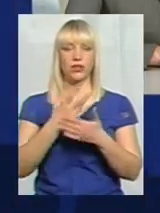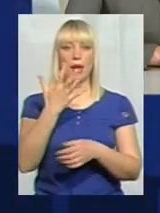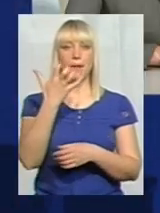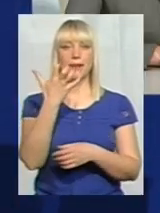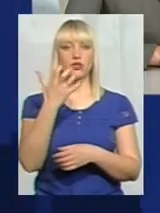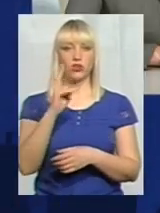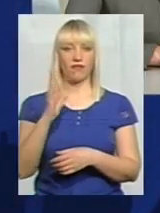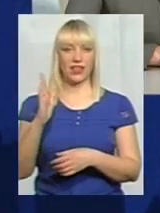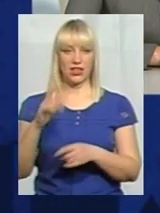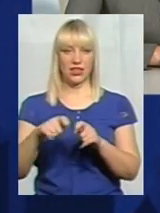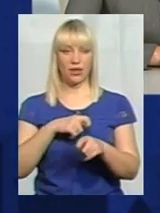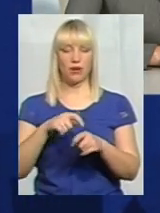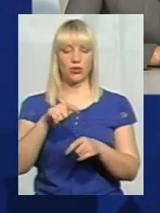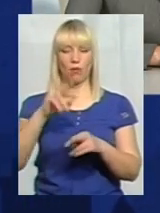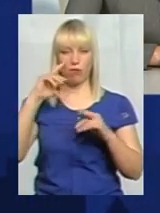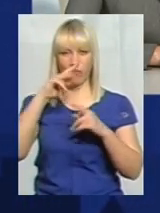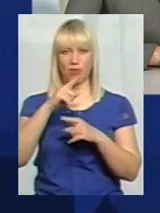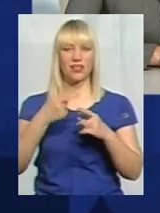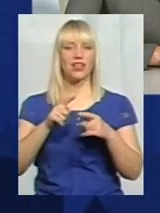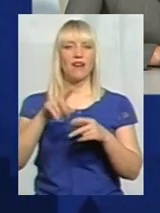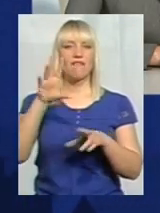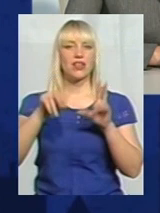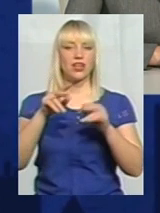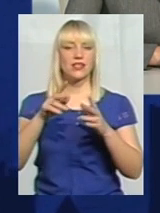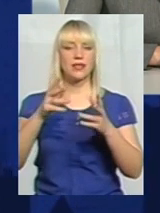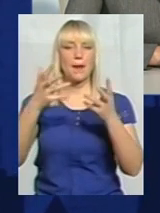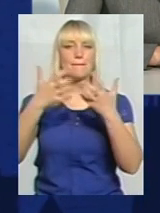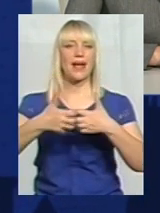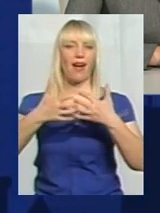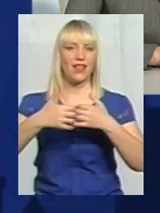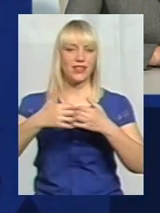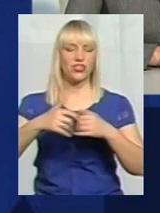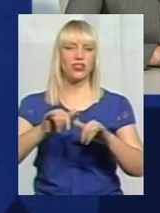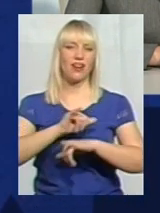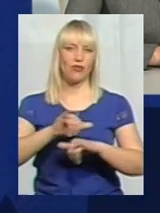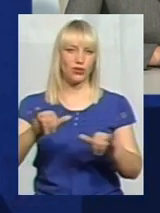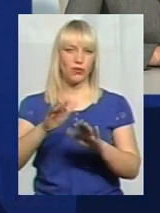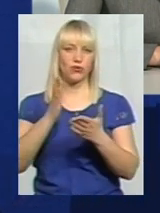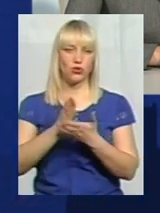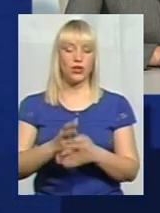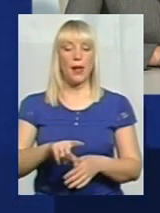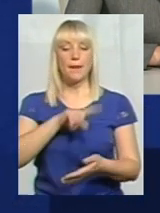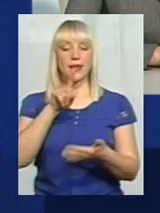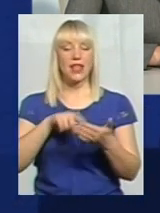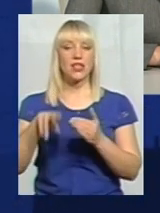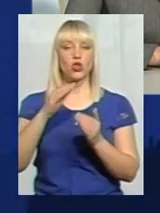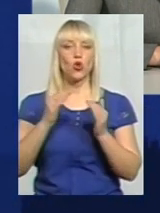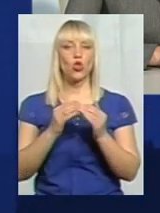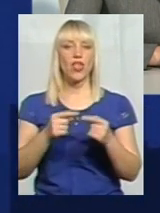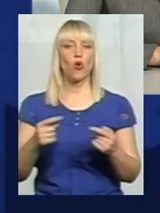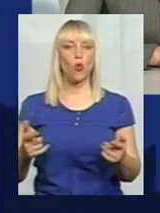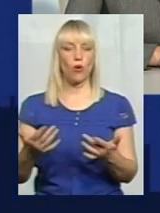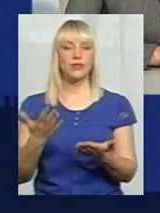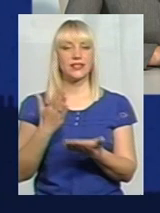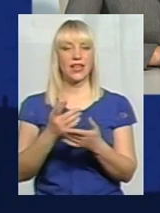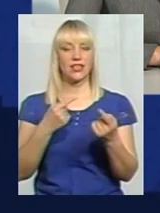квадратних метрів. Тут помилка, це чисто механічна, досить розповсюджена. Питання стосовно нерухомості інше. Якщо